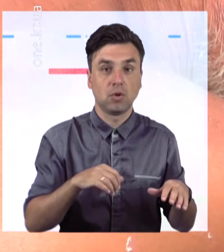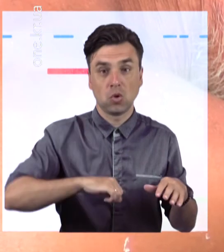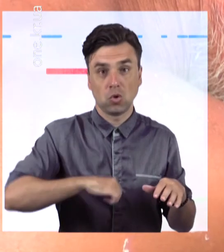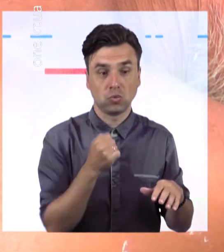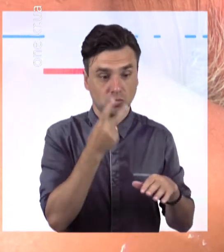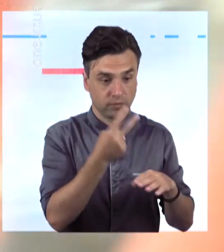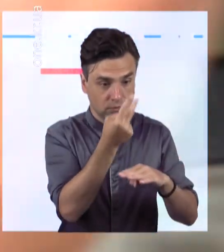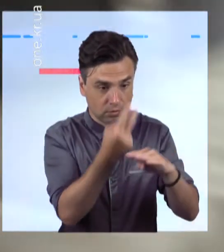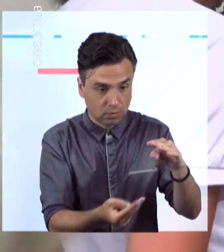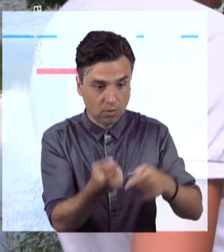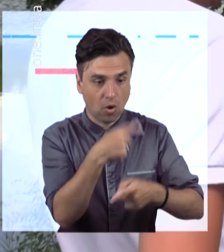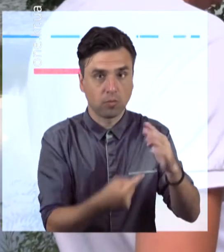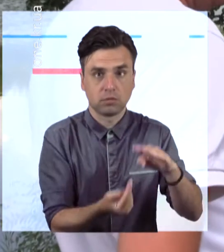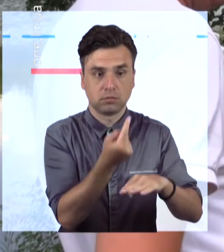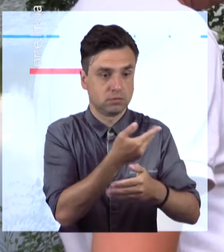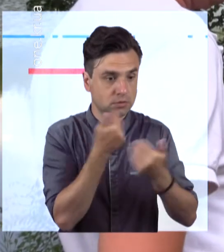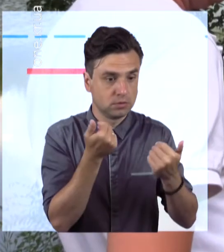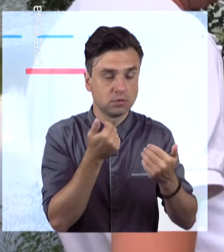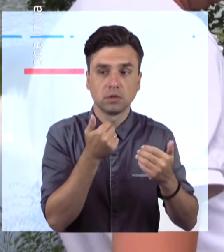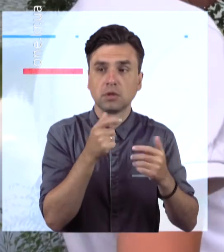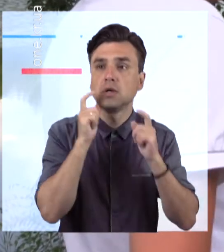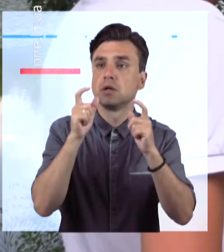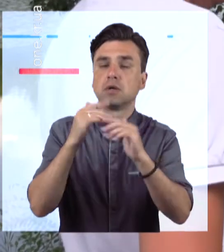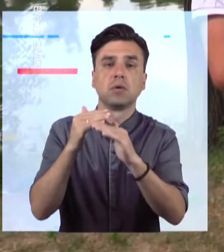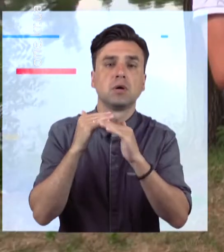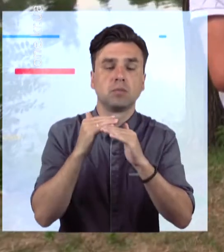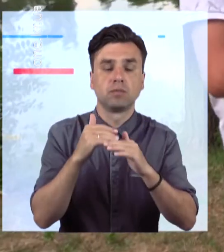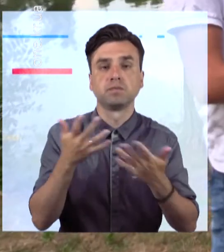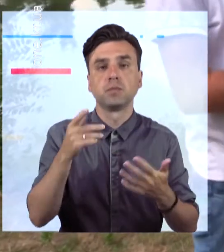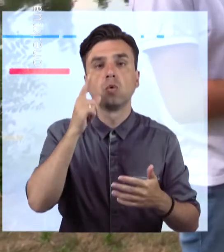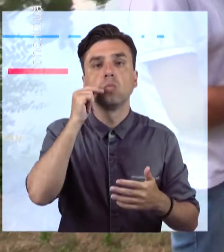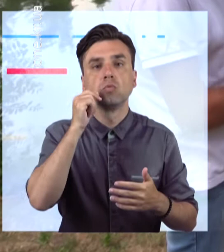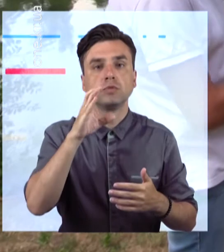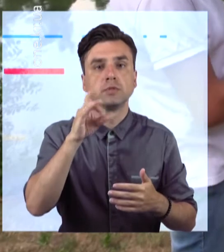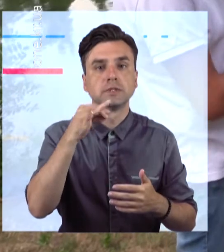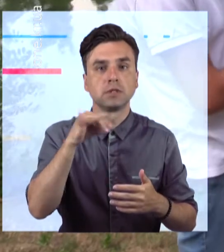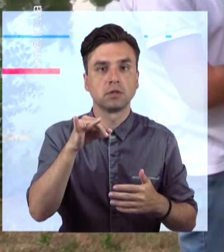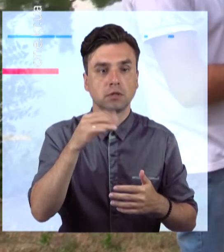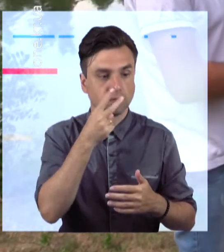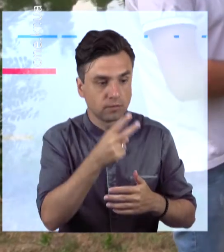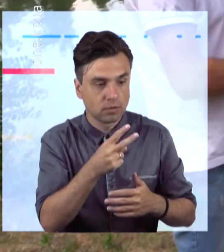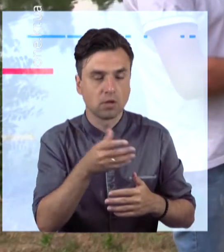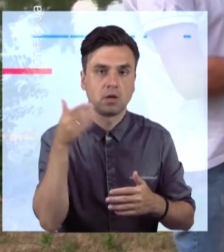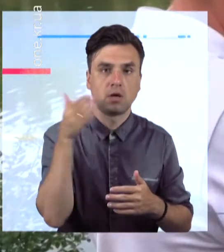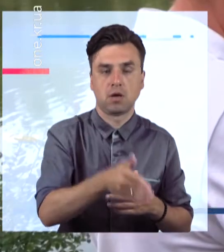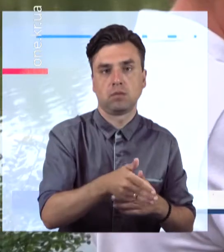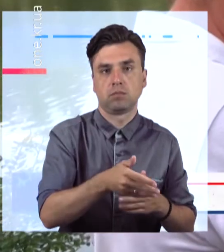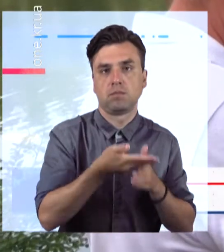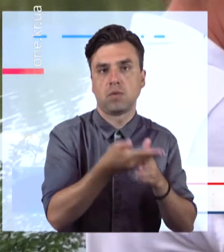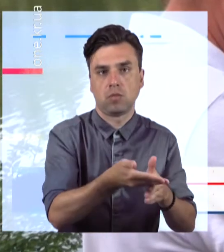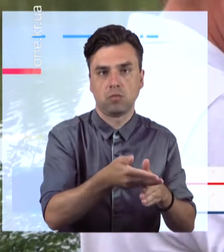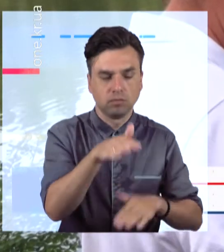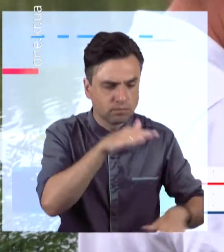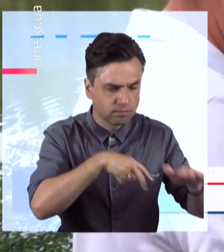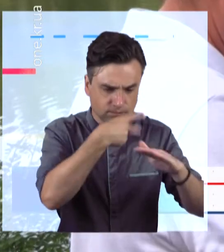відпочивальників на допомогу. Одним з них виявився Сергій, який не зволікаючи кинувся рятувати потопельника. Підійшов,